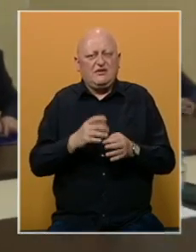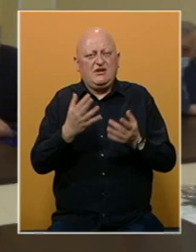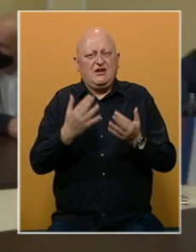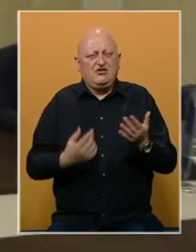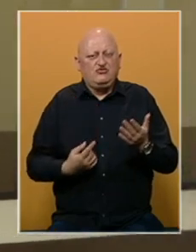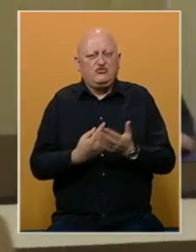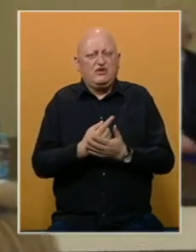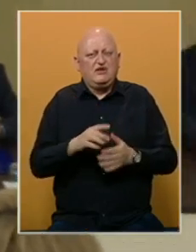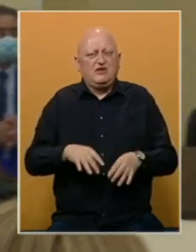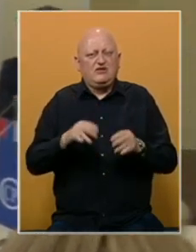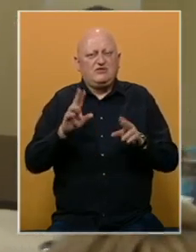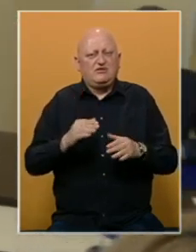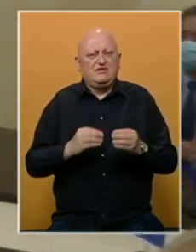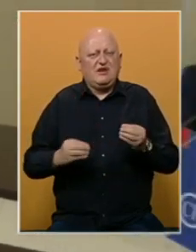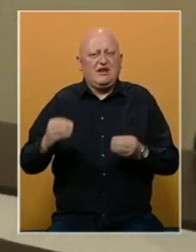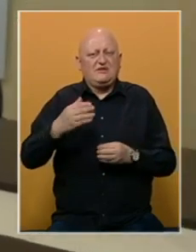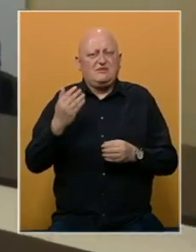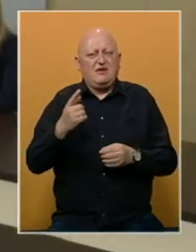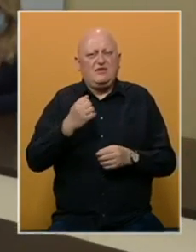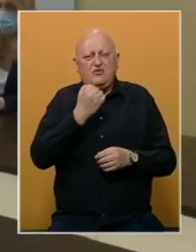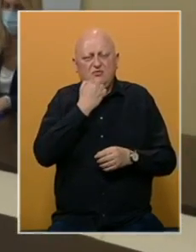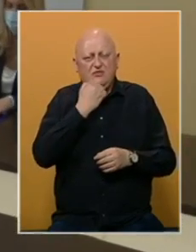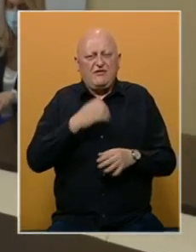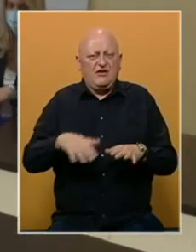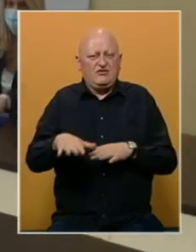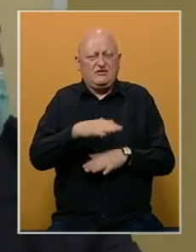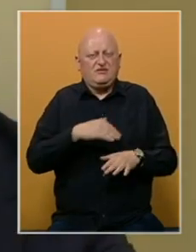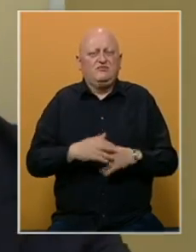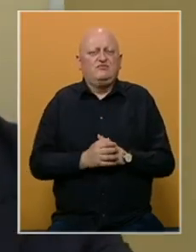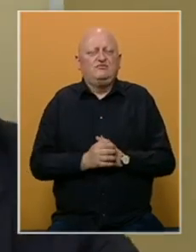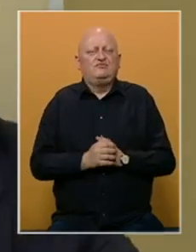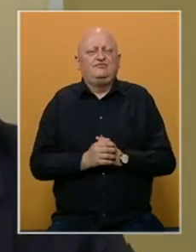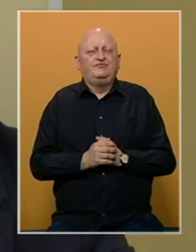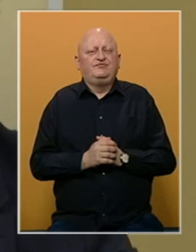voditi računa da se nađe mogućnost za ras plata i u privatnom sektoru.